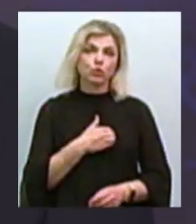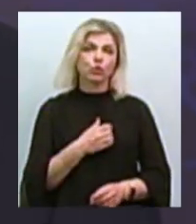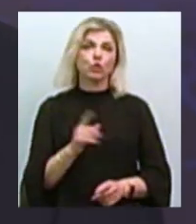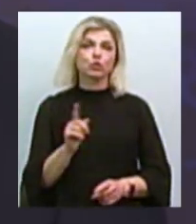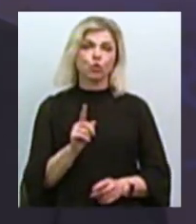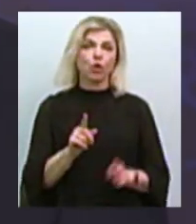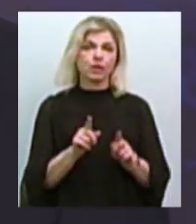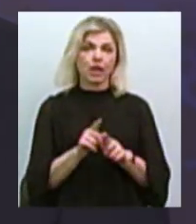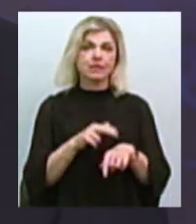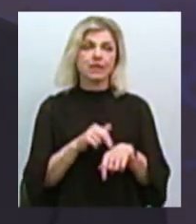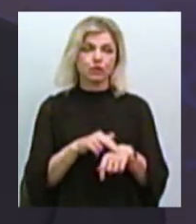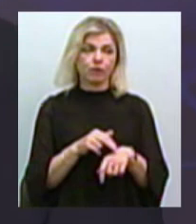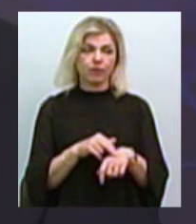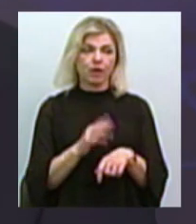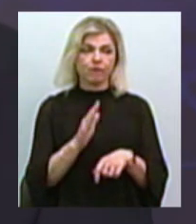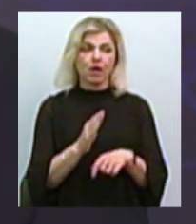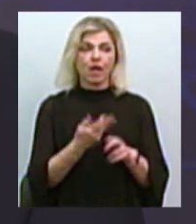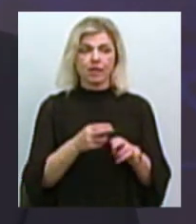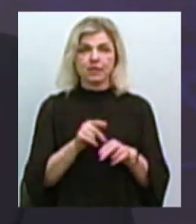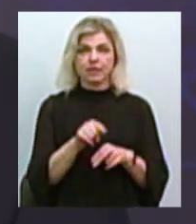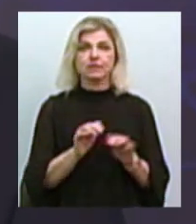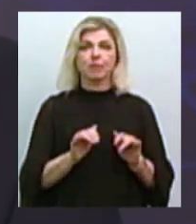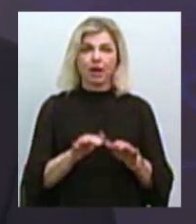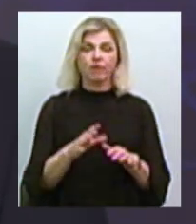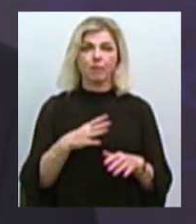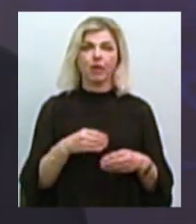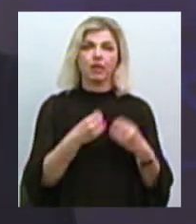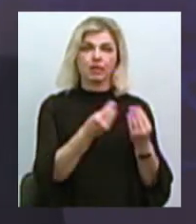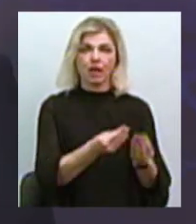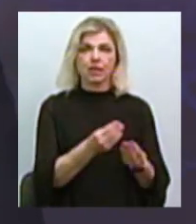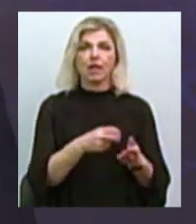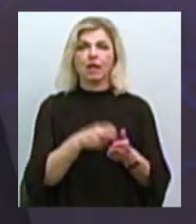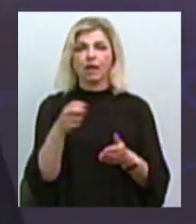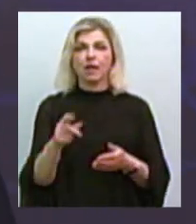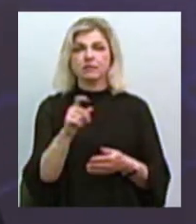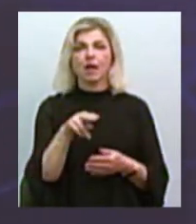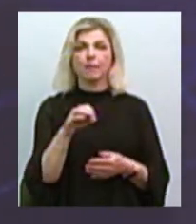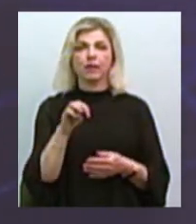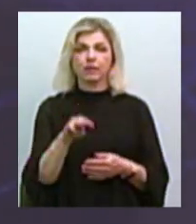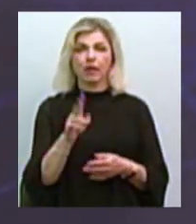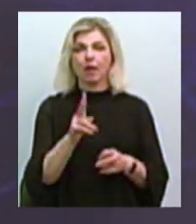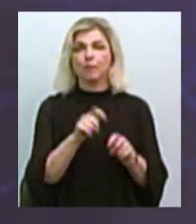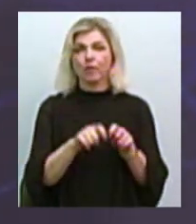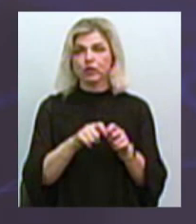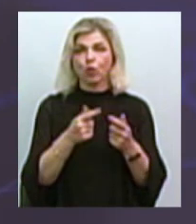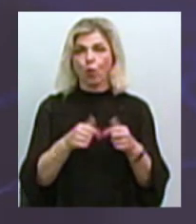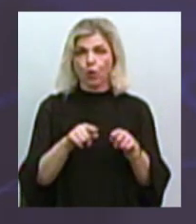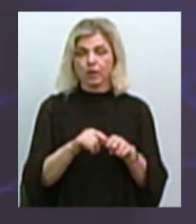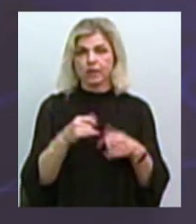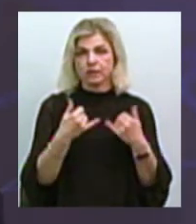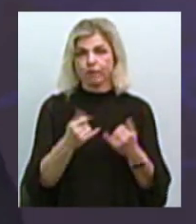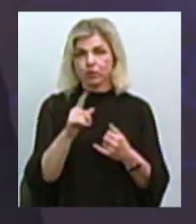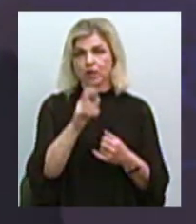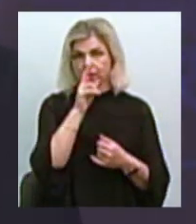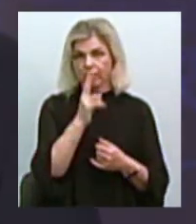відповідними слідчими в рамках цієї справи були надані відповідні запити до перевіряючих органів. І на сьогодні за два місяці